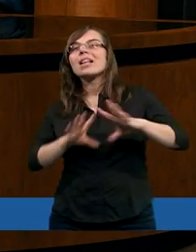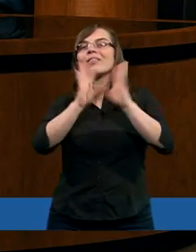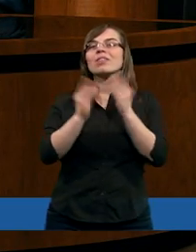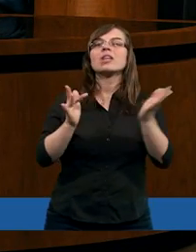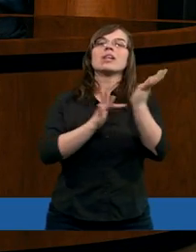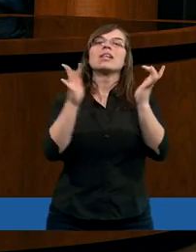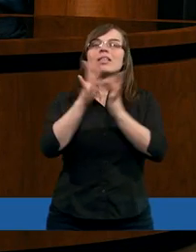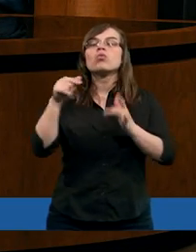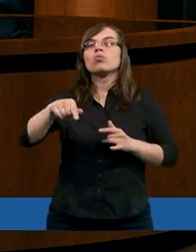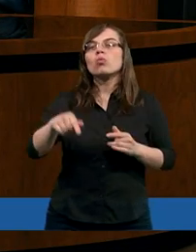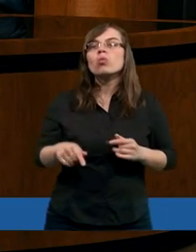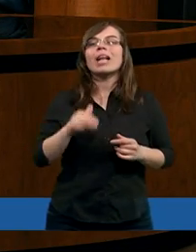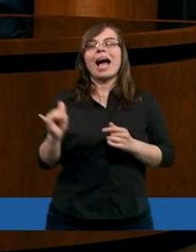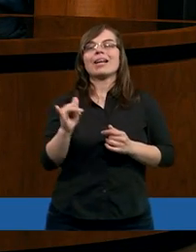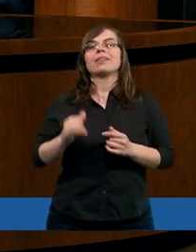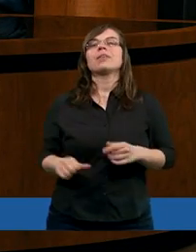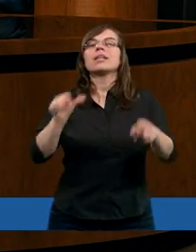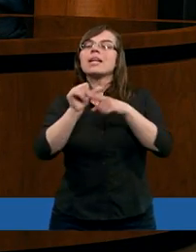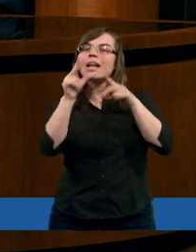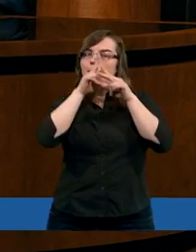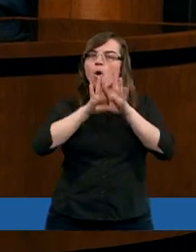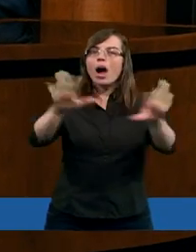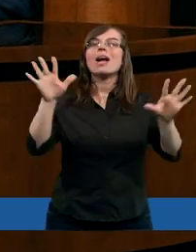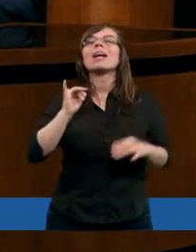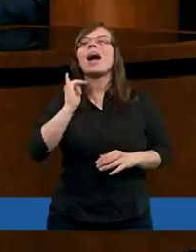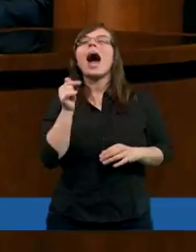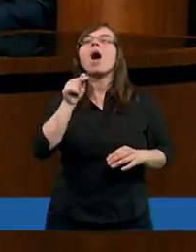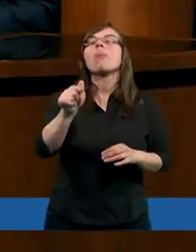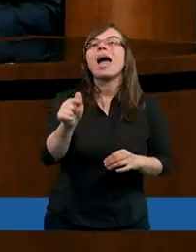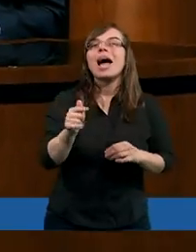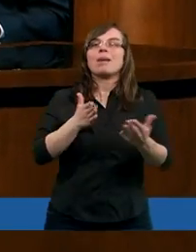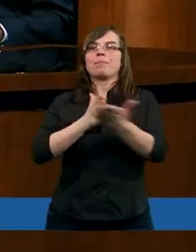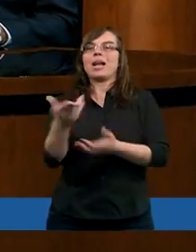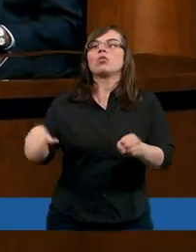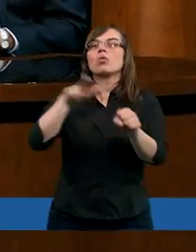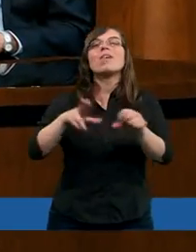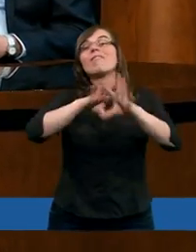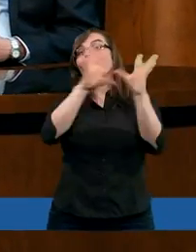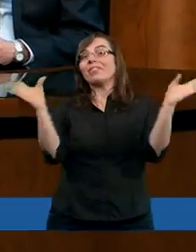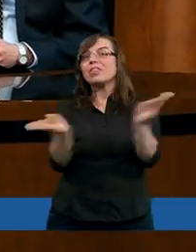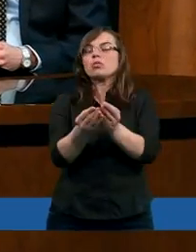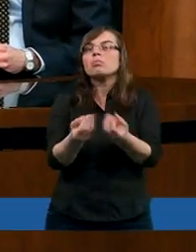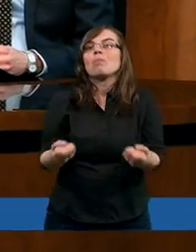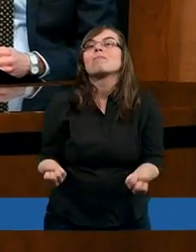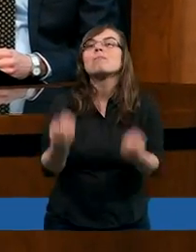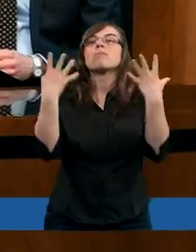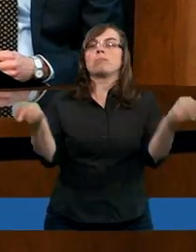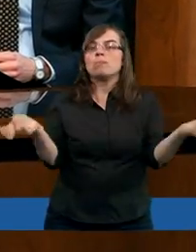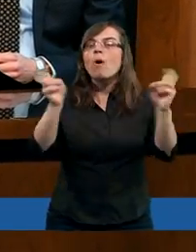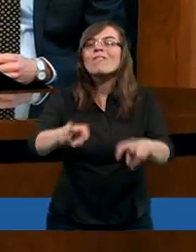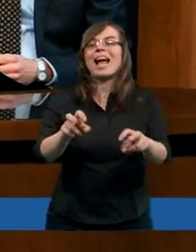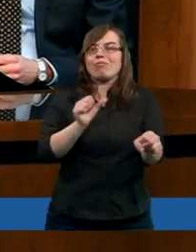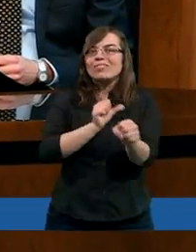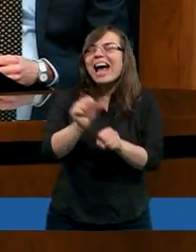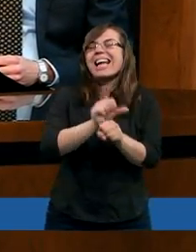wszystkim Chrystus tutaj jest pokazany jako ten, przez którego wszystko w ogóle powstaje. Więc on ma